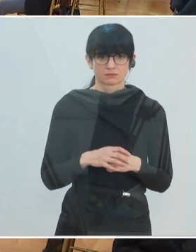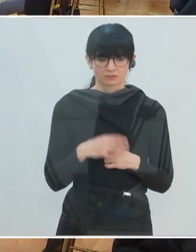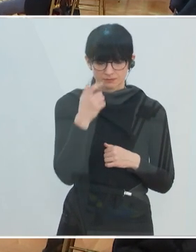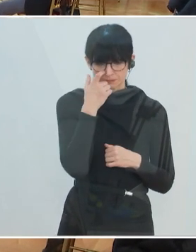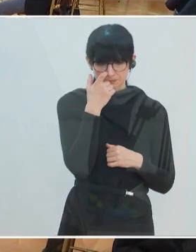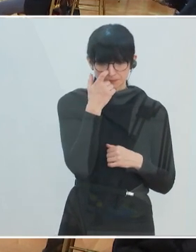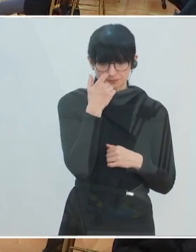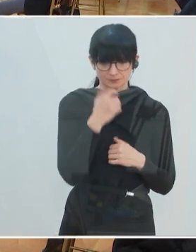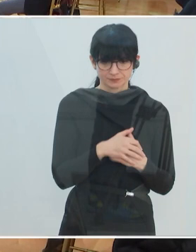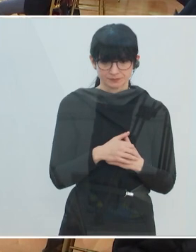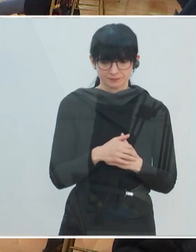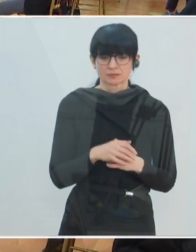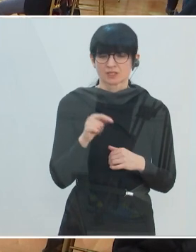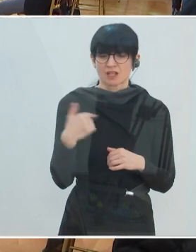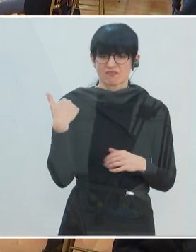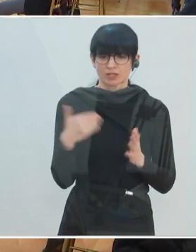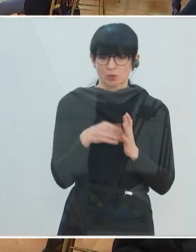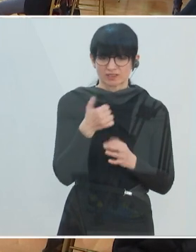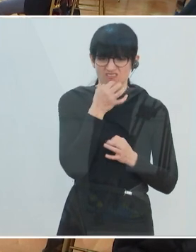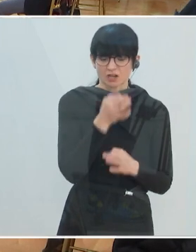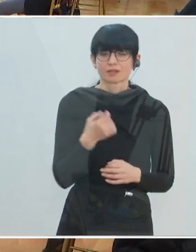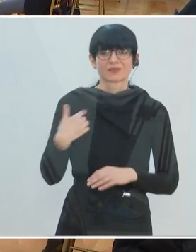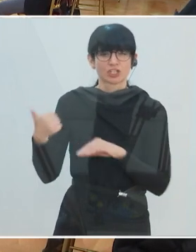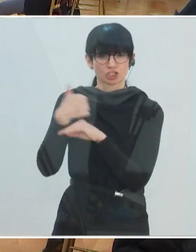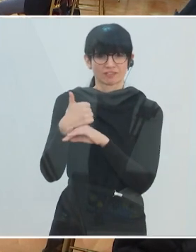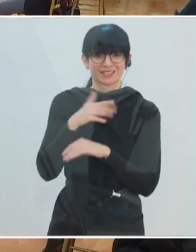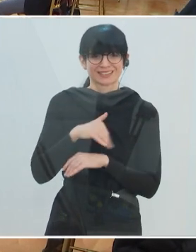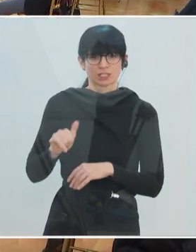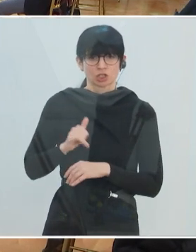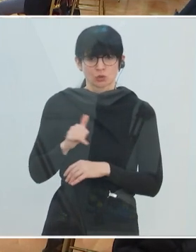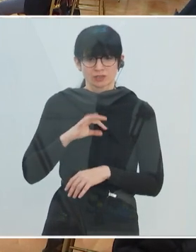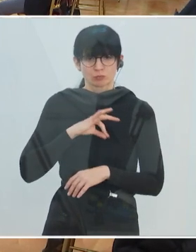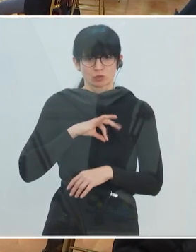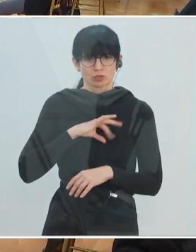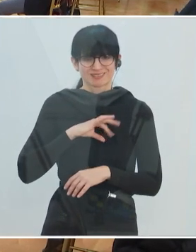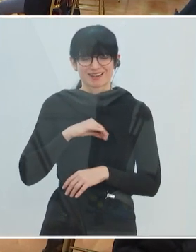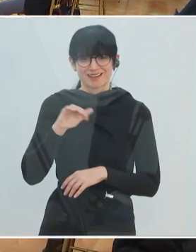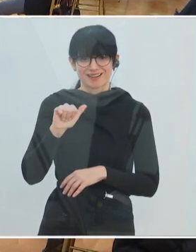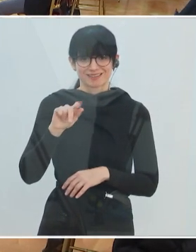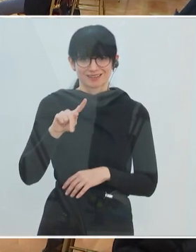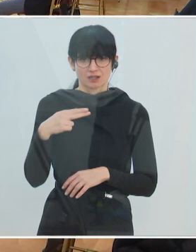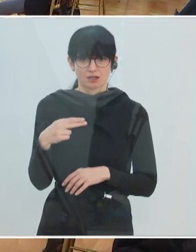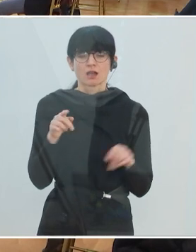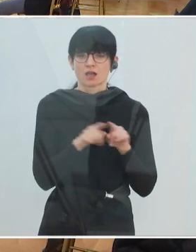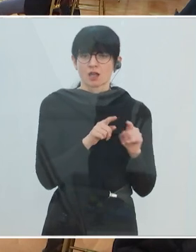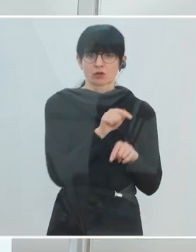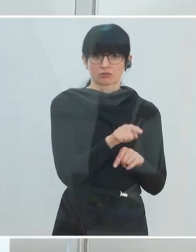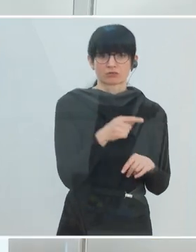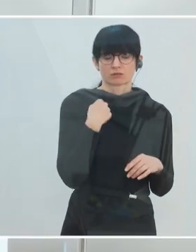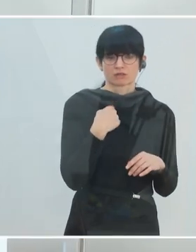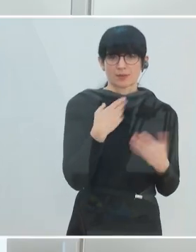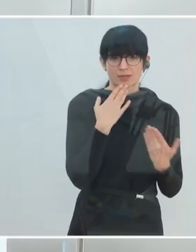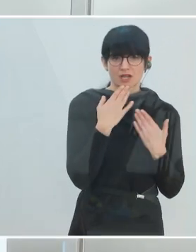ich noch nicht beantwortet, völlig richtig. Ja, der Chef, der Leiter der Kinder- und Jugendpsychiatrie im AKH ist ja auch Teil des Beraterstabs.